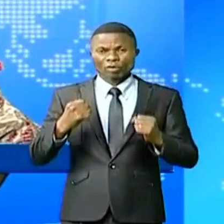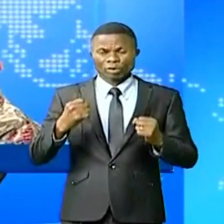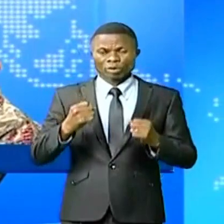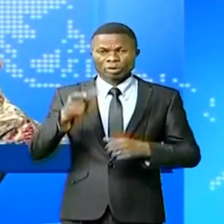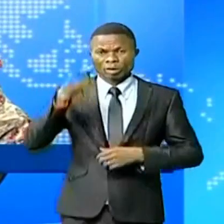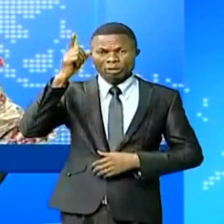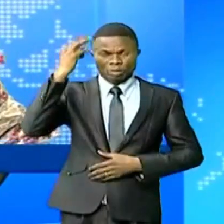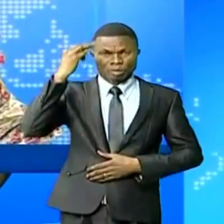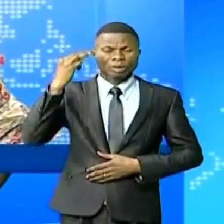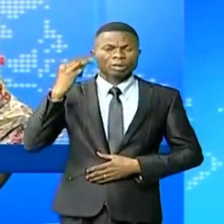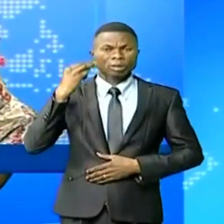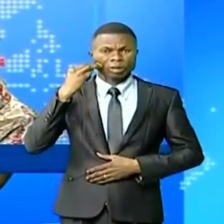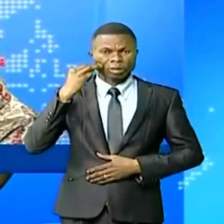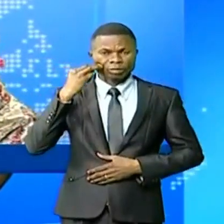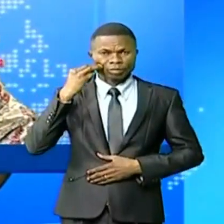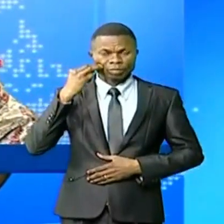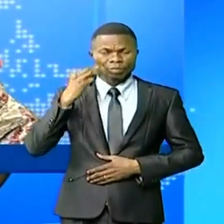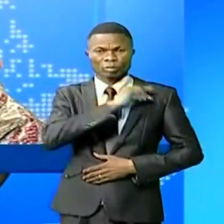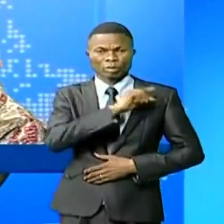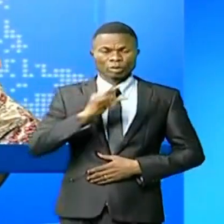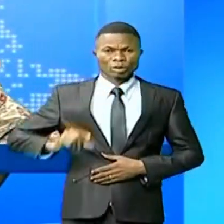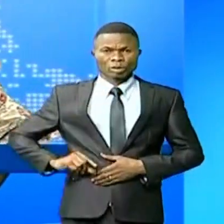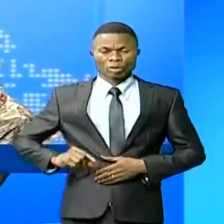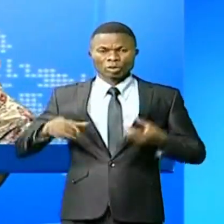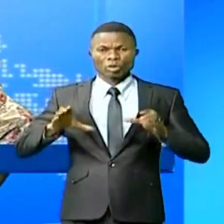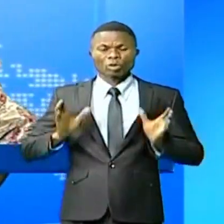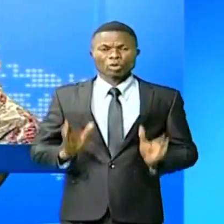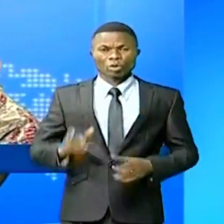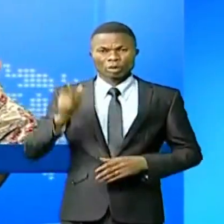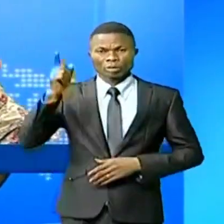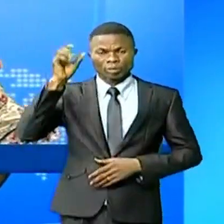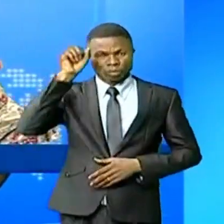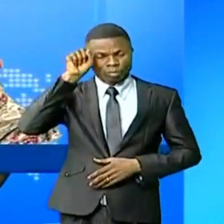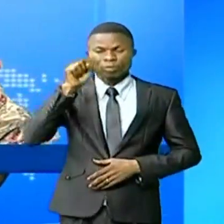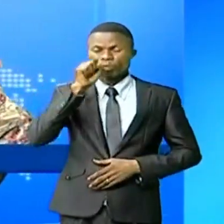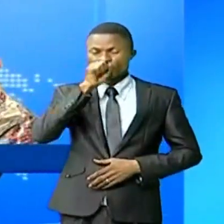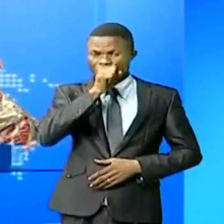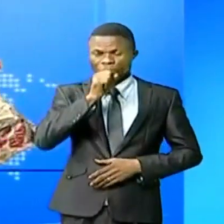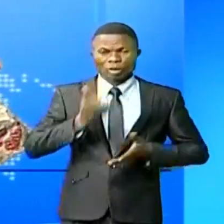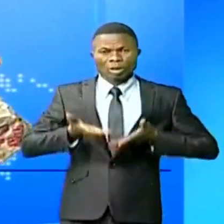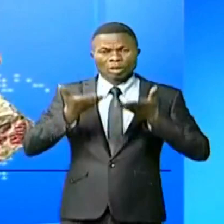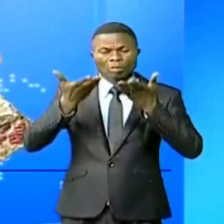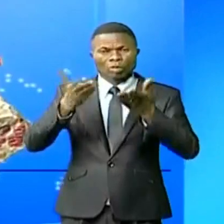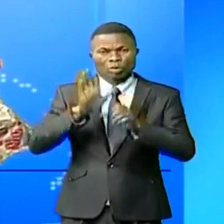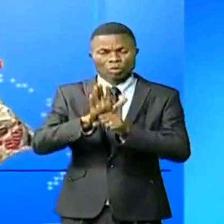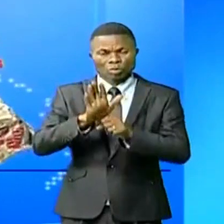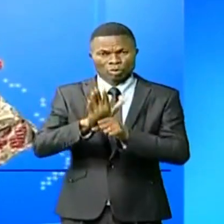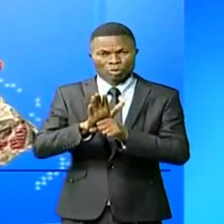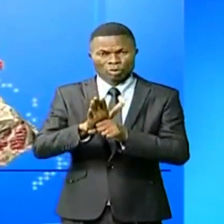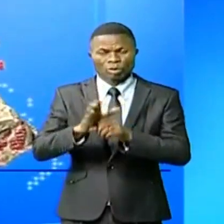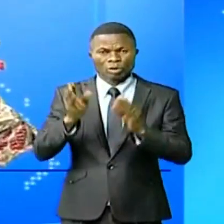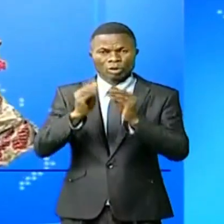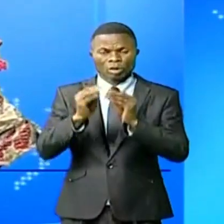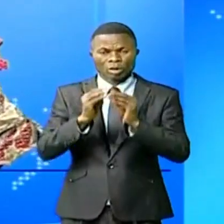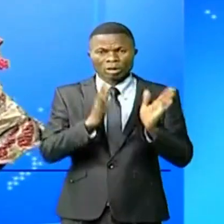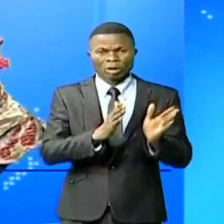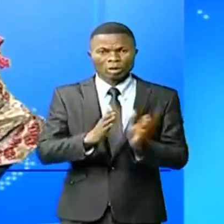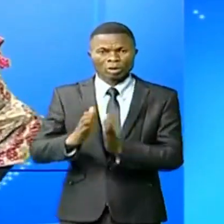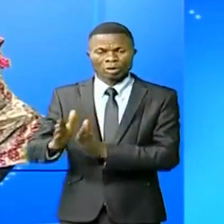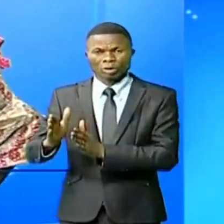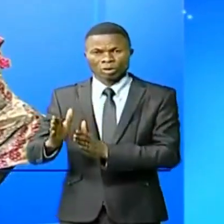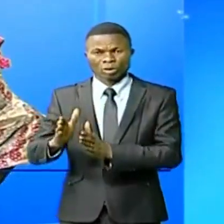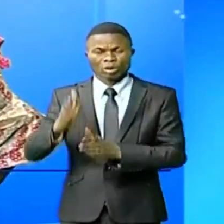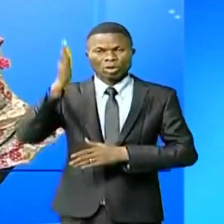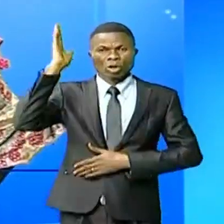Le Premier ministre du gouvernement congolais Jean-Michel Samaloukonde a fait de propositions à la réunion préparatoire de